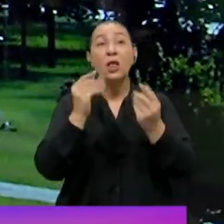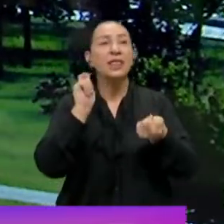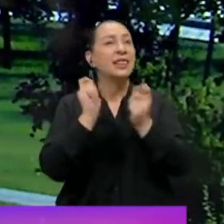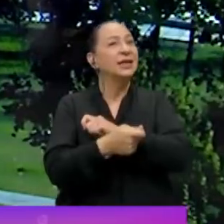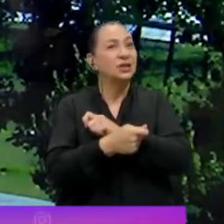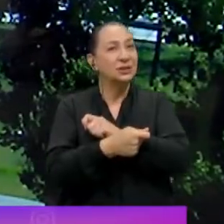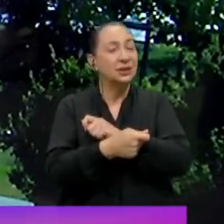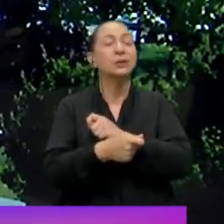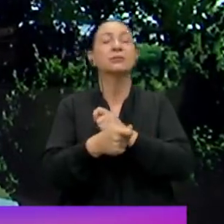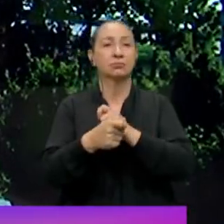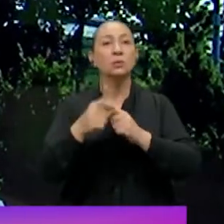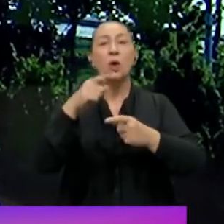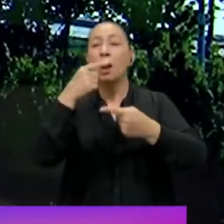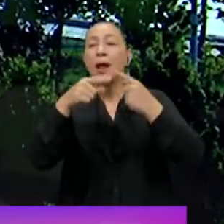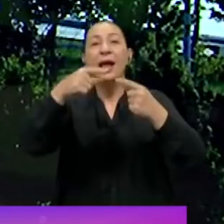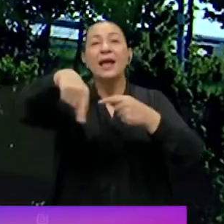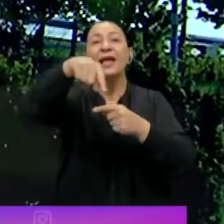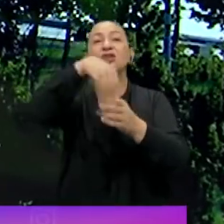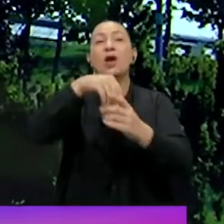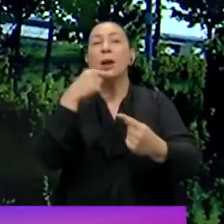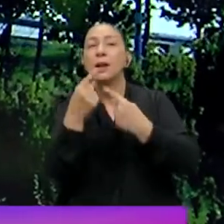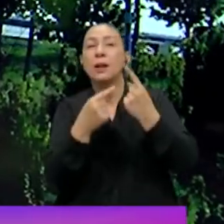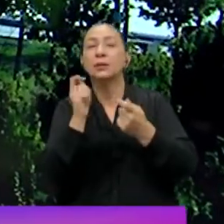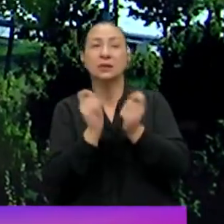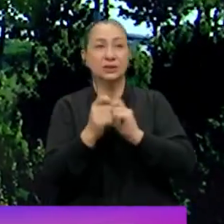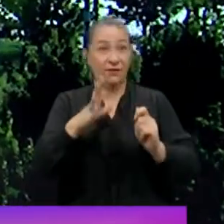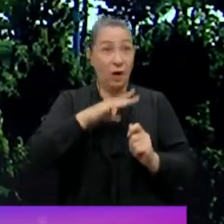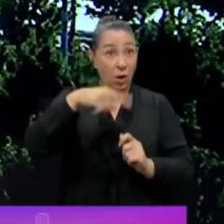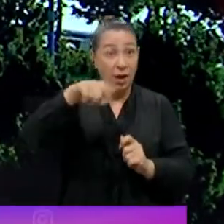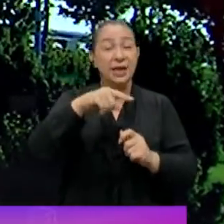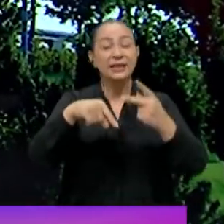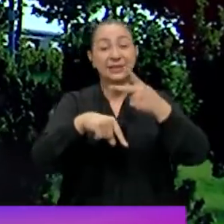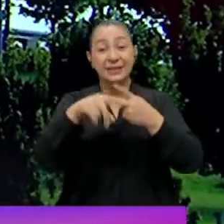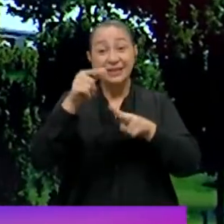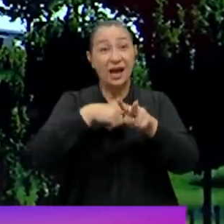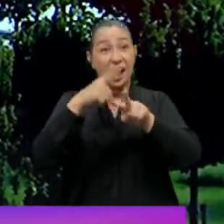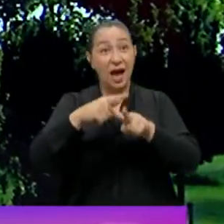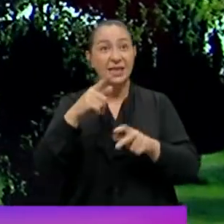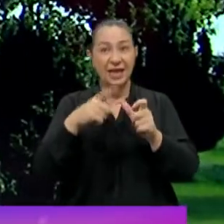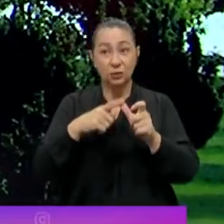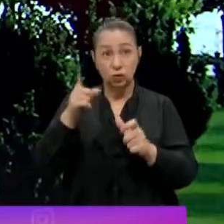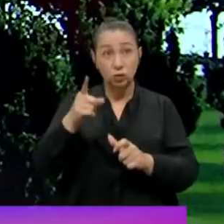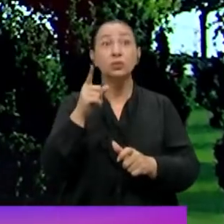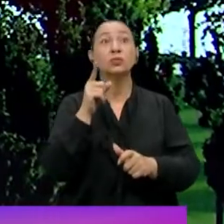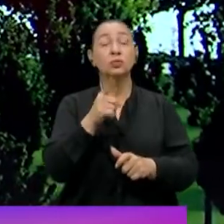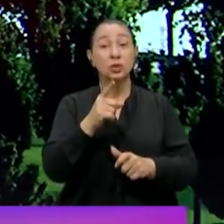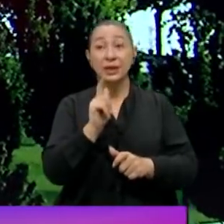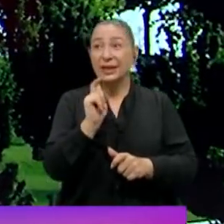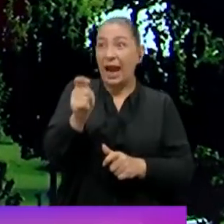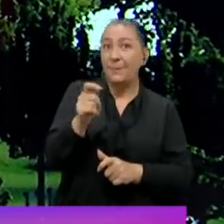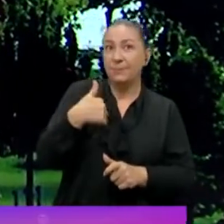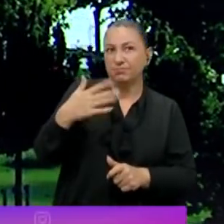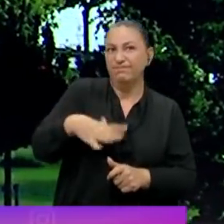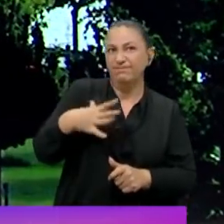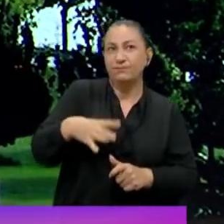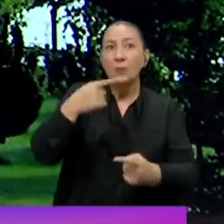değişiklik kulislerde konuşulan bir değişiklikti. Ziya Selçuk'un böyle bir talebi olduğu kulislerde bir süredir